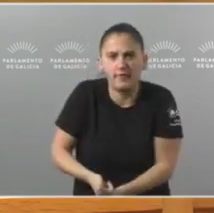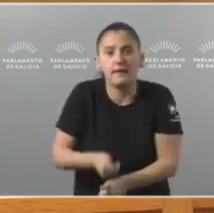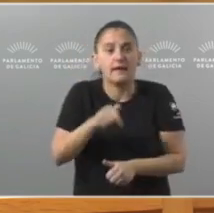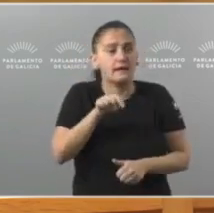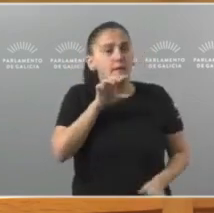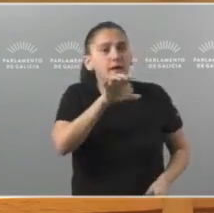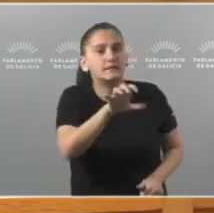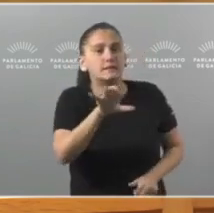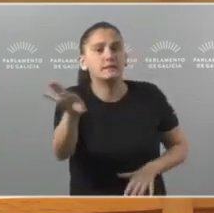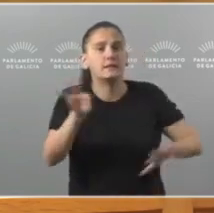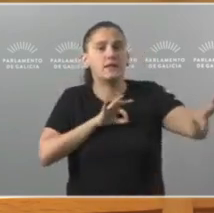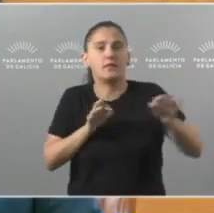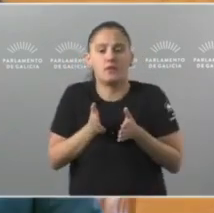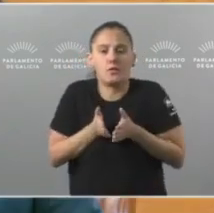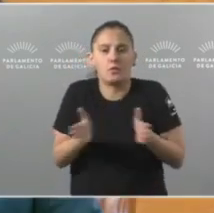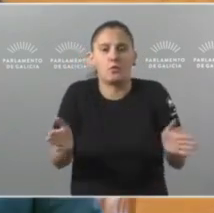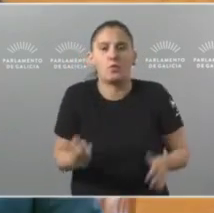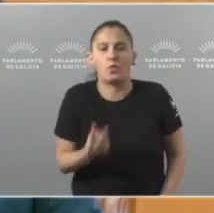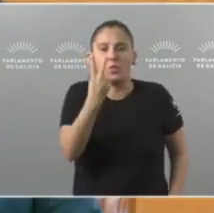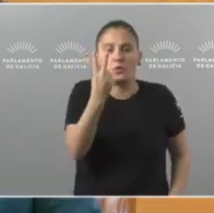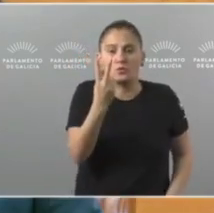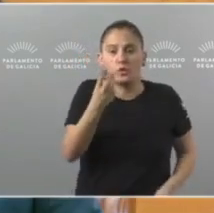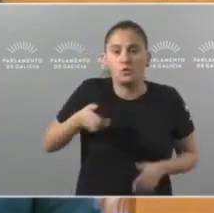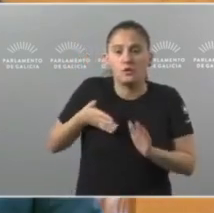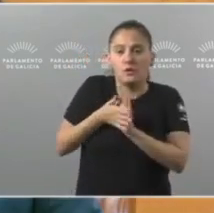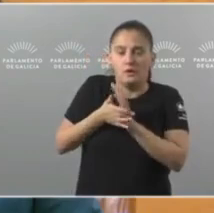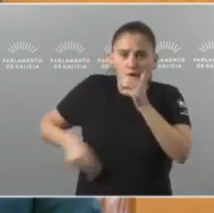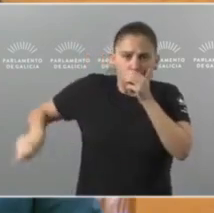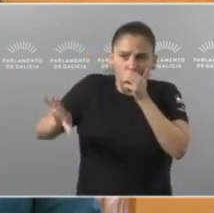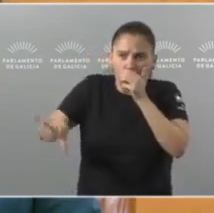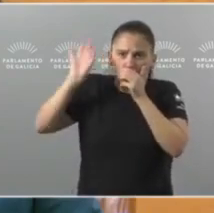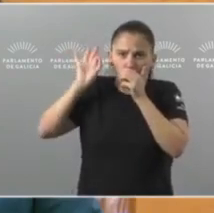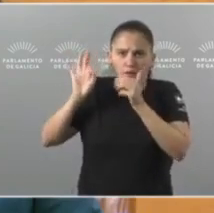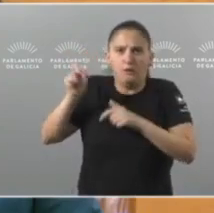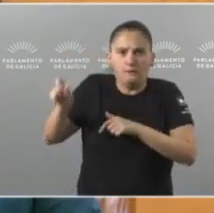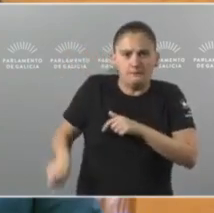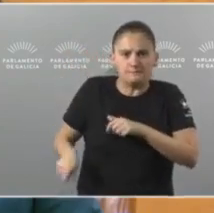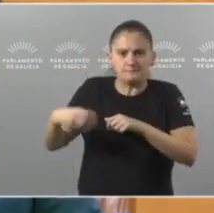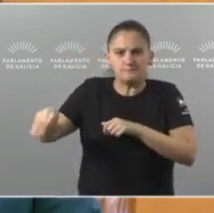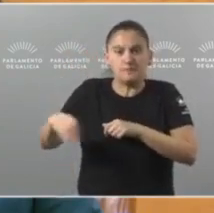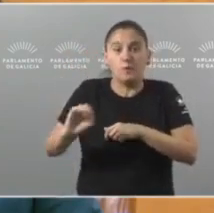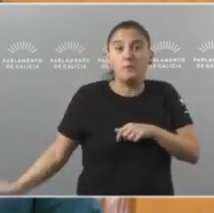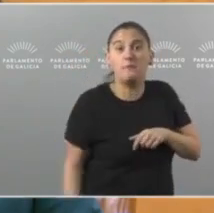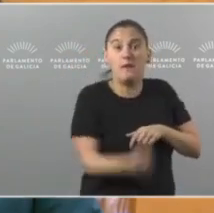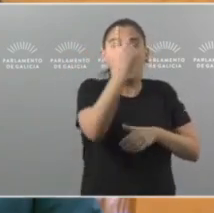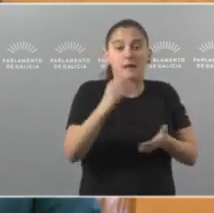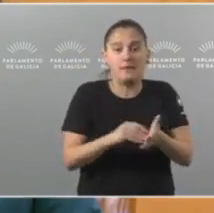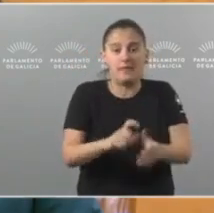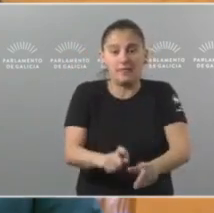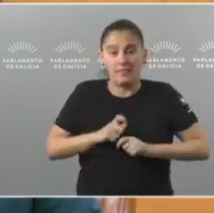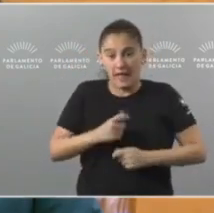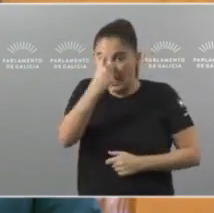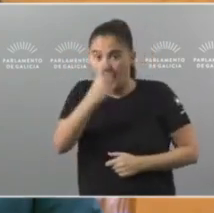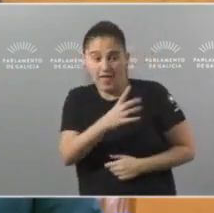decidir entre dúas opcións, e é ou que vostedes se xa elexido presidente, ou que por primeira vez teñan a unha